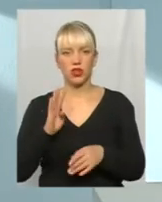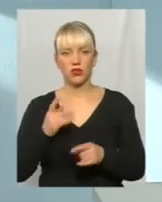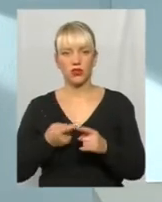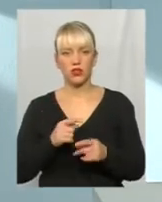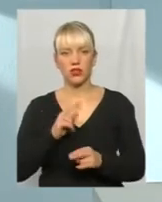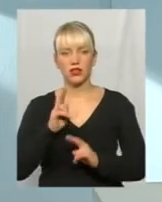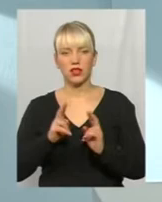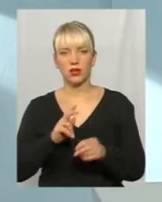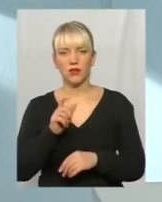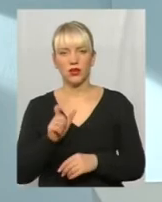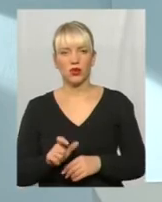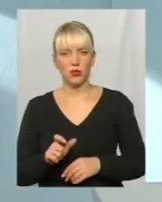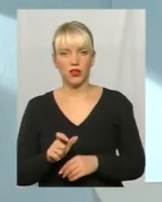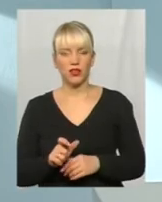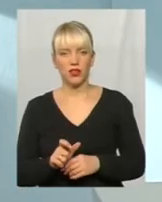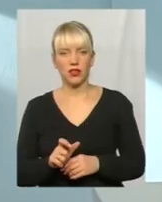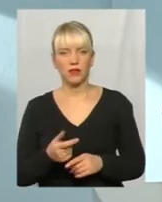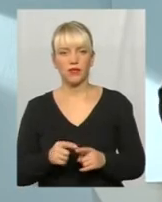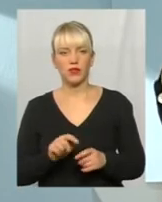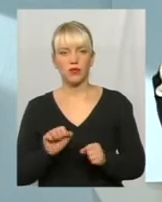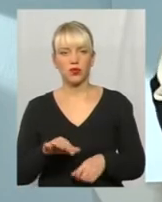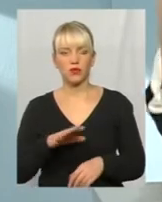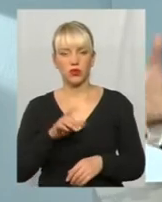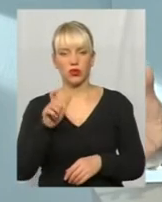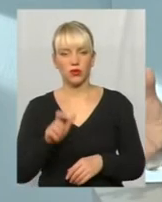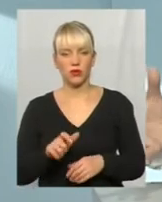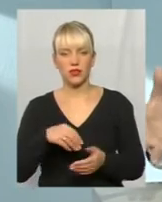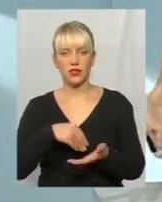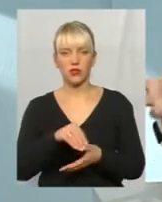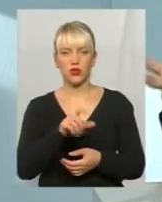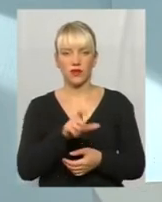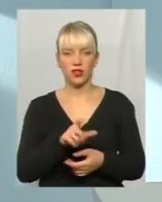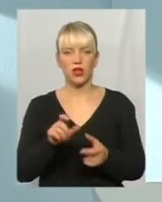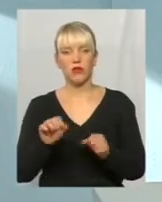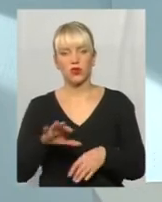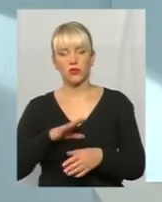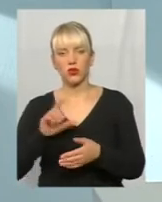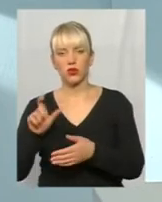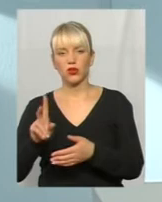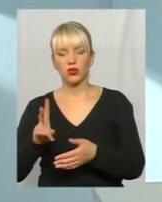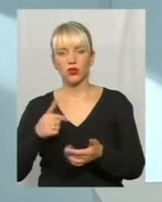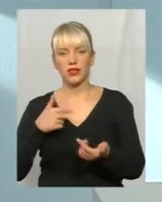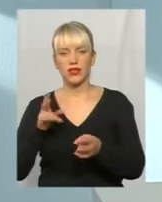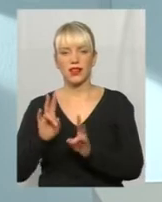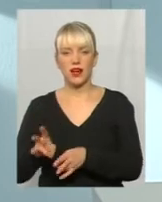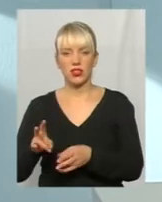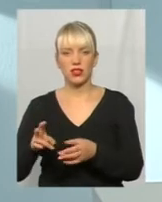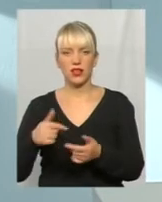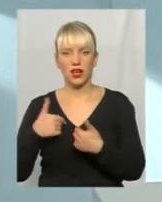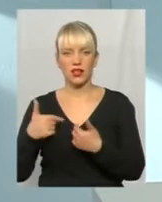громадянина. Це може бути громадянин споживач, це може бути громадянин, який страждає від